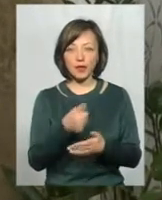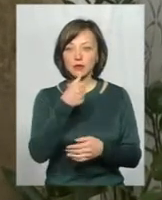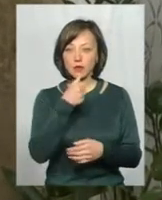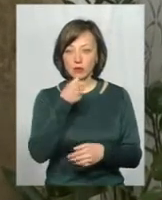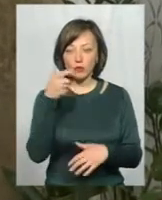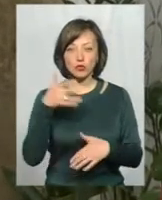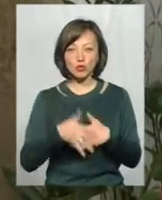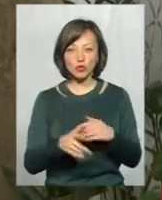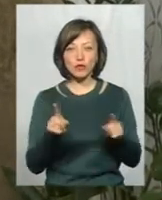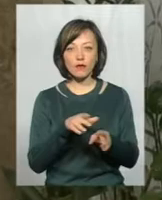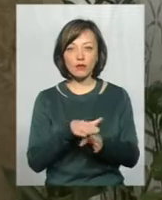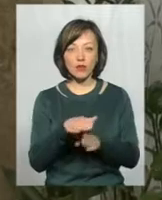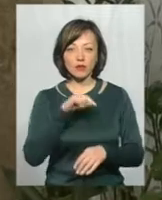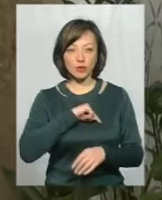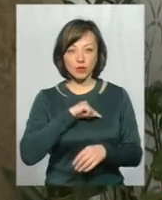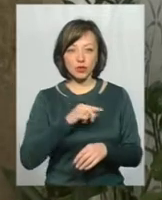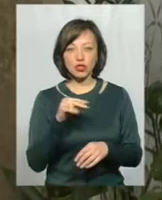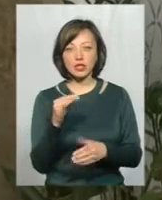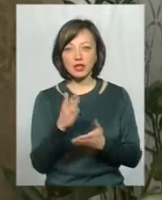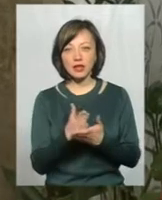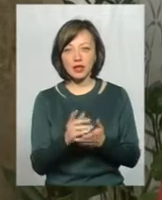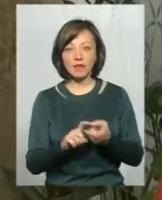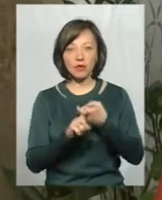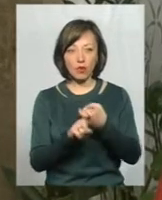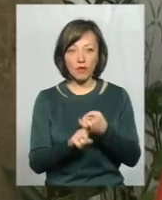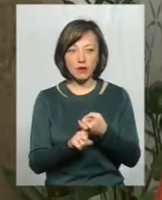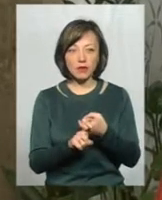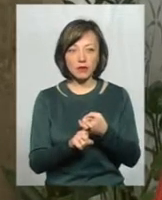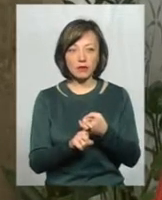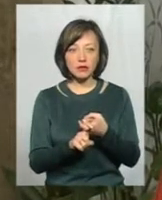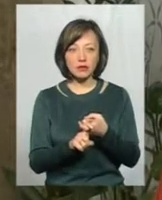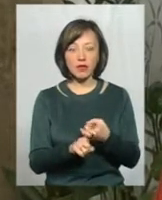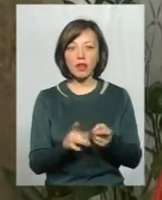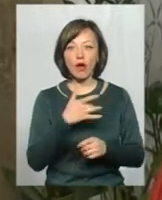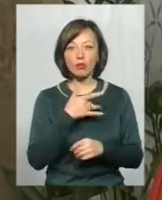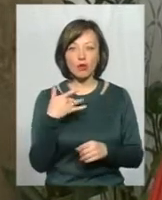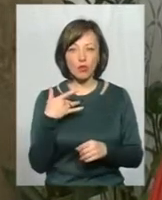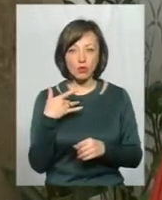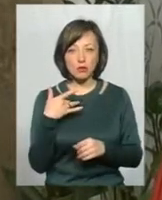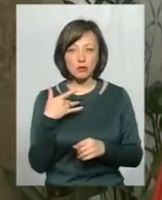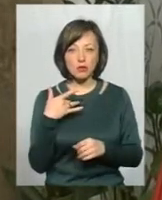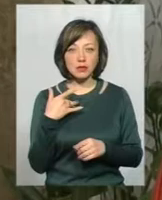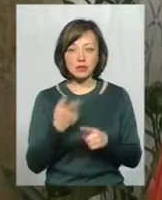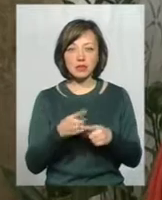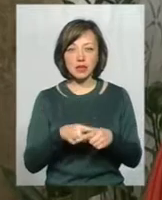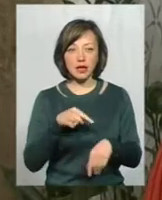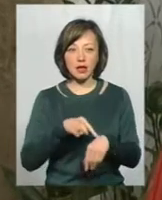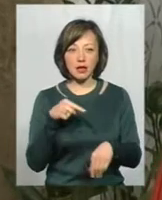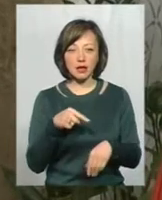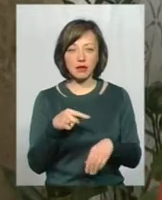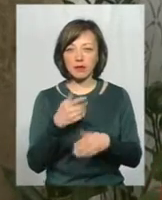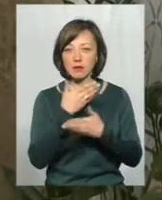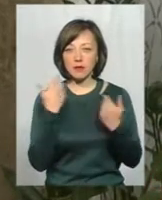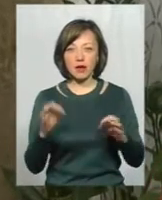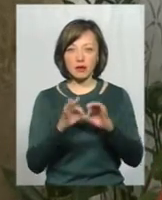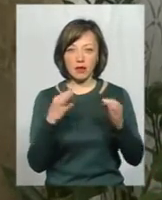зрозуміти, що відбувається в організмі, чи він інфікований на туберкульоз, ця реакція не має